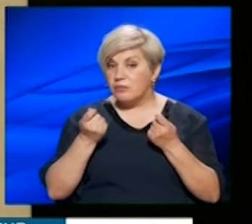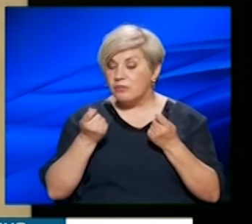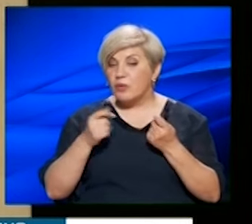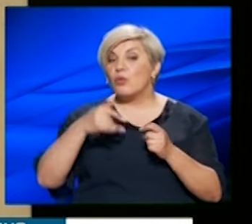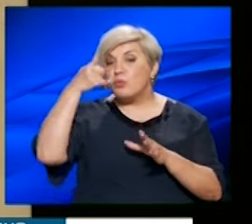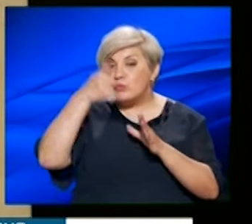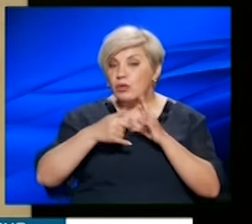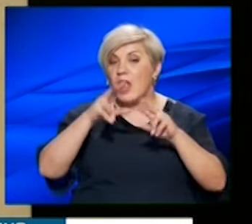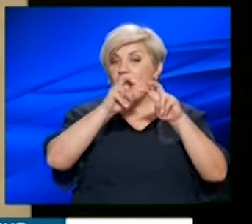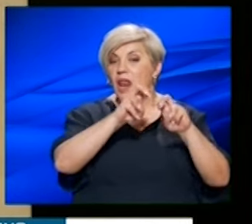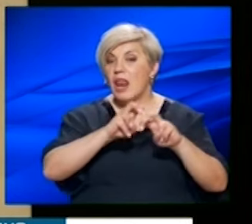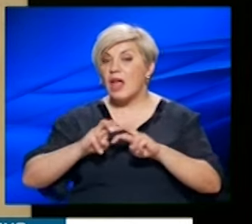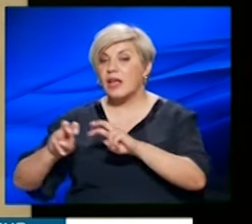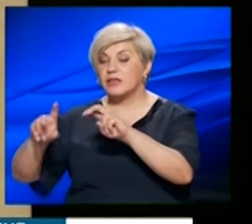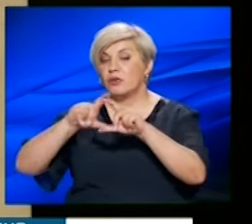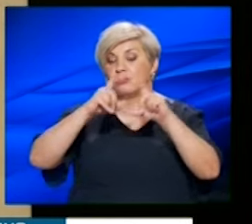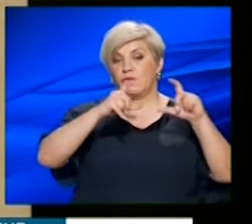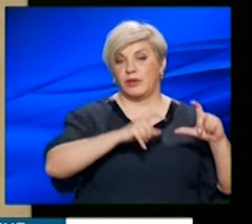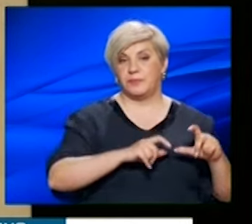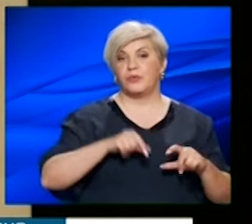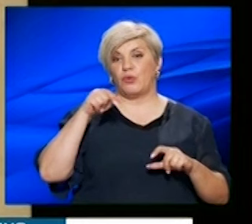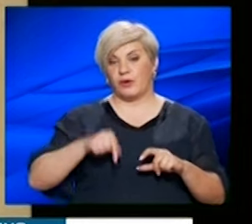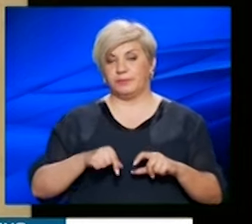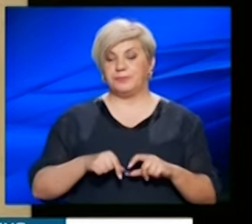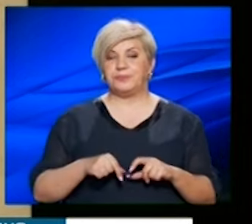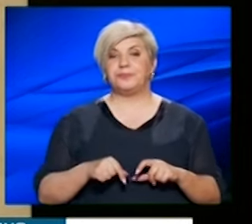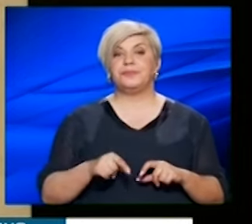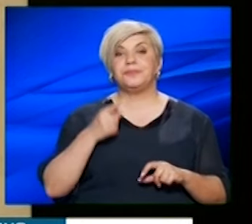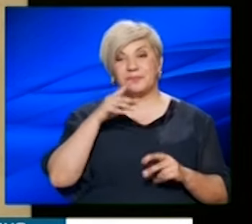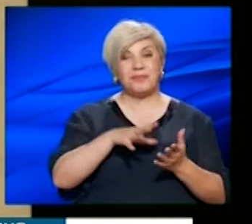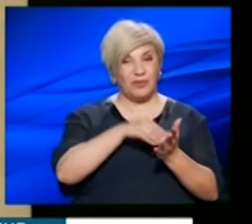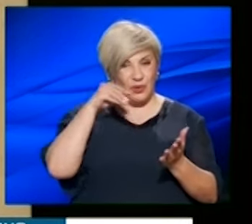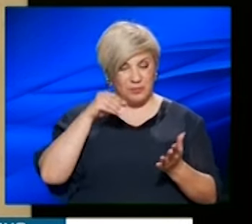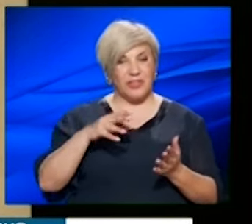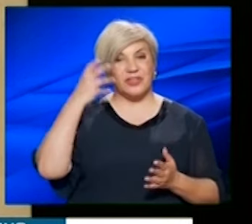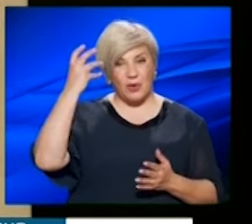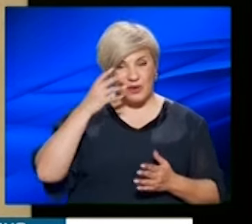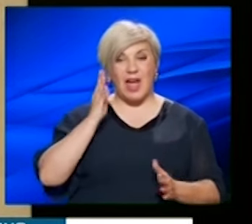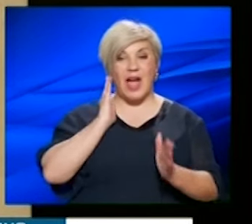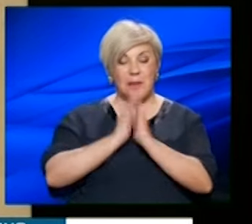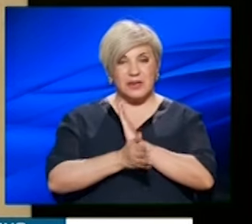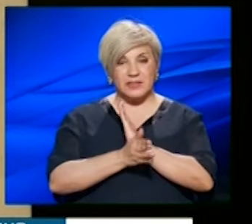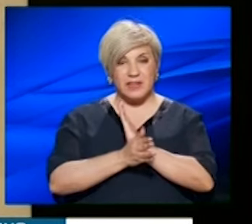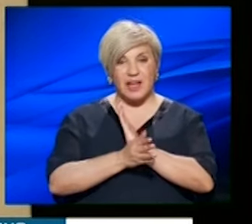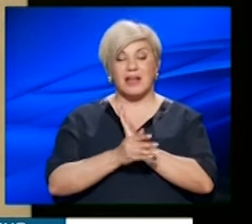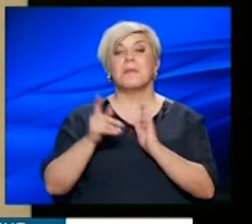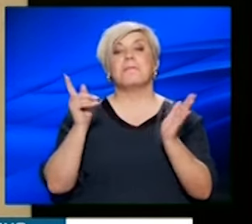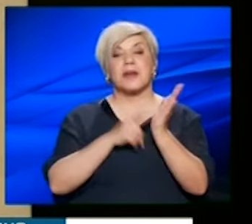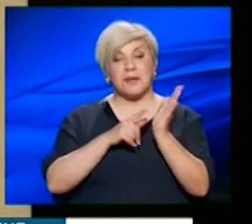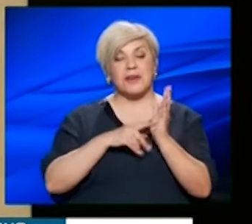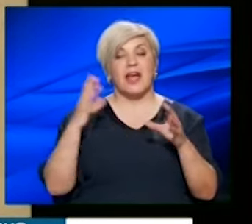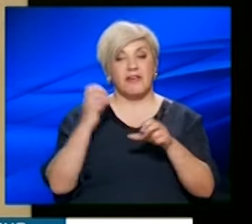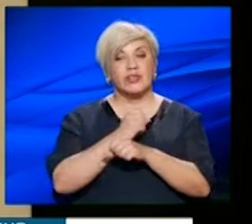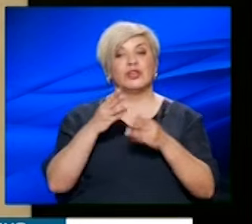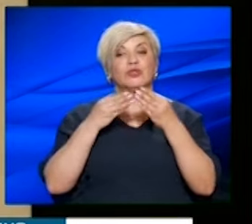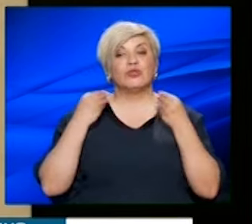ουσιαστικοί έλεγχοι σε όλα τα σχολεία. Τώρα, με αυτή την έννοια, θεωρούμε ότι άμεσα πρέπει να βρει